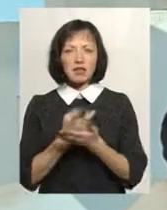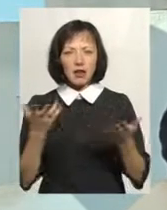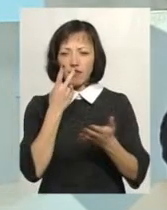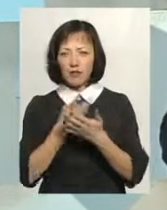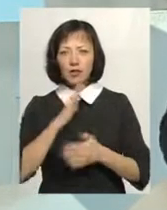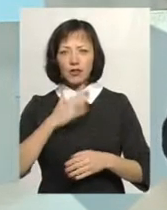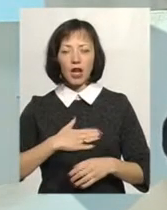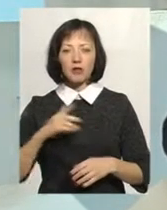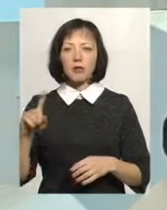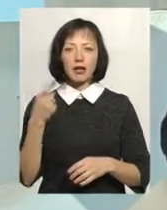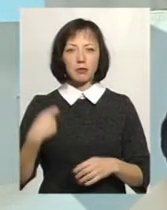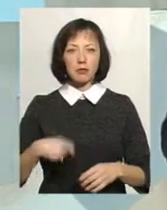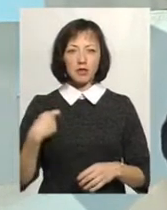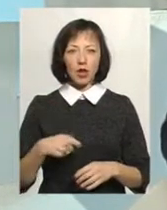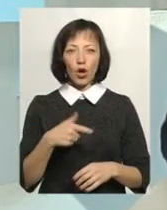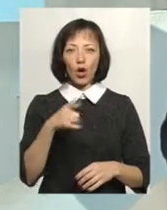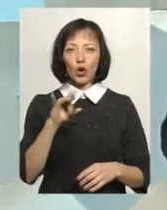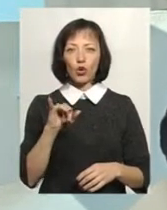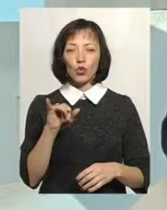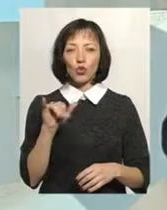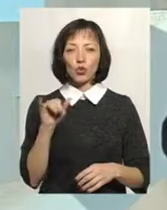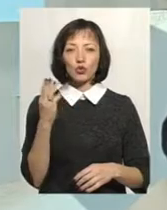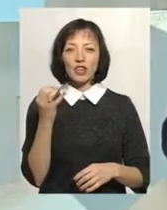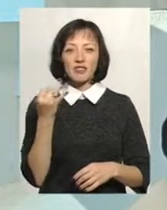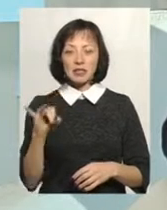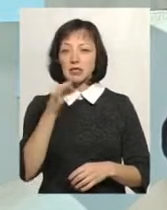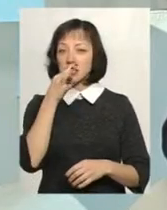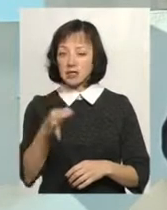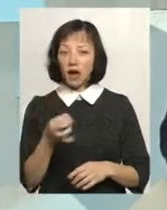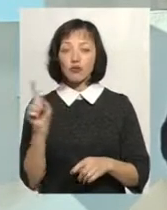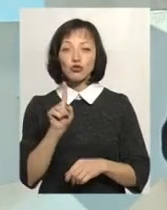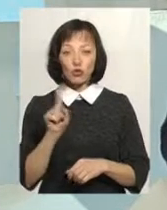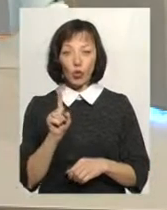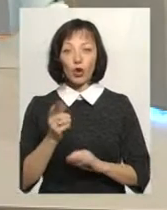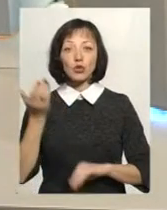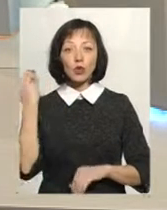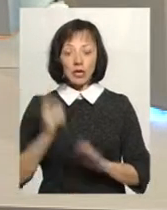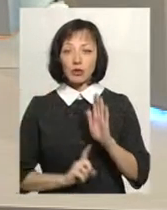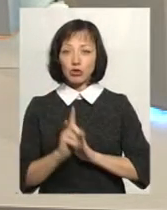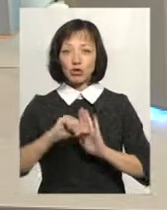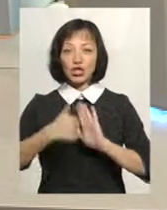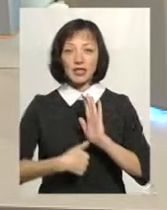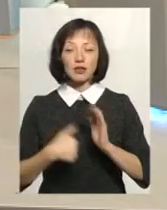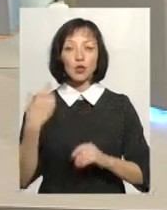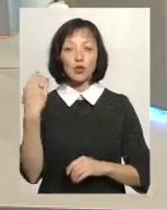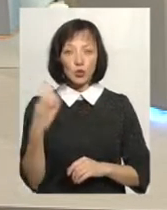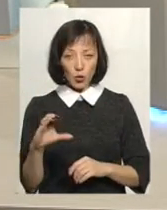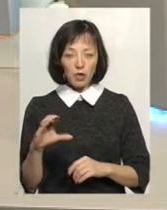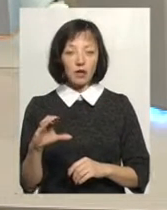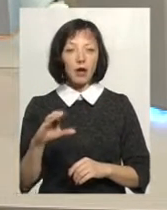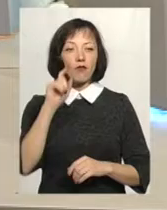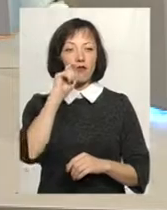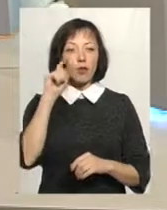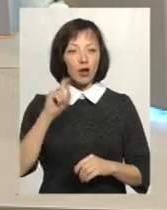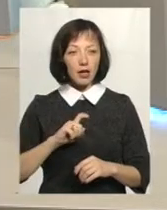нашим першим президентом Михайлом Грушевським, який сказав, що саме тоді, на початку XVI століття, в